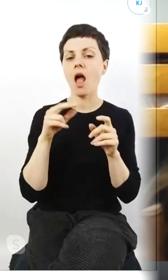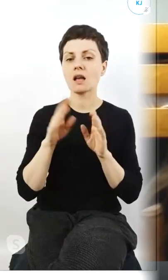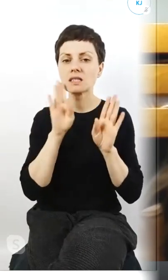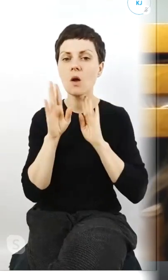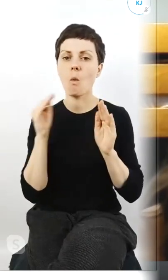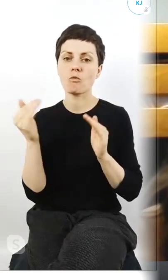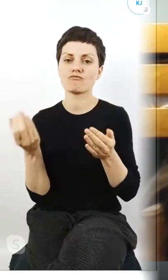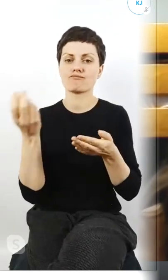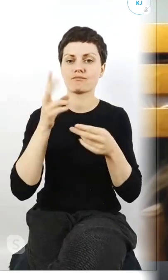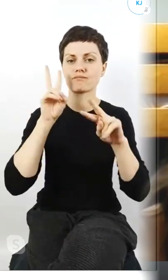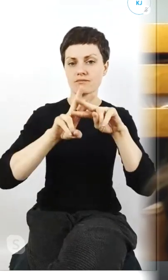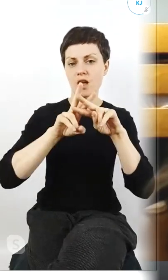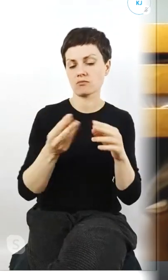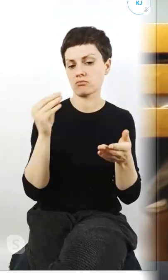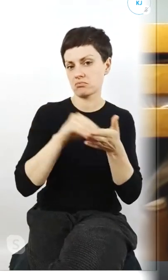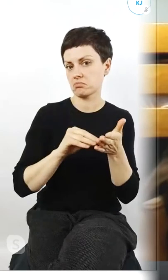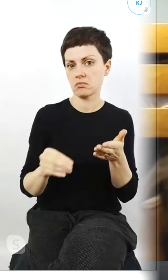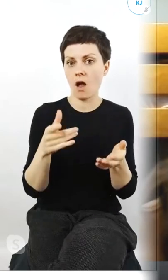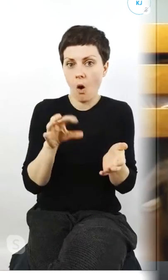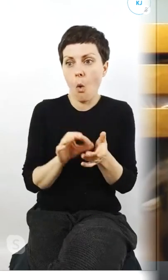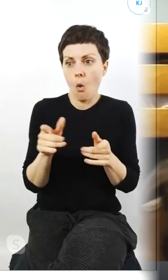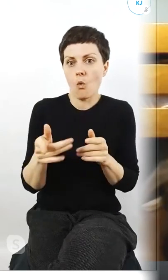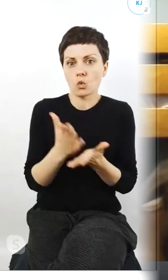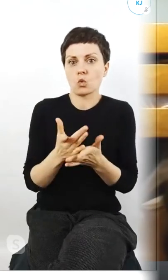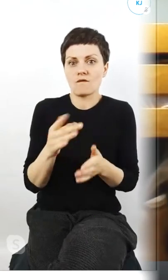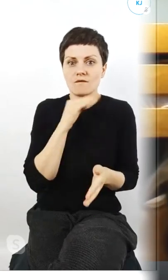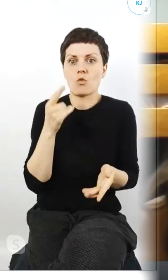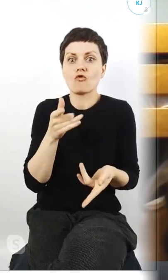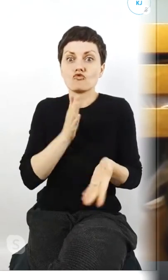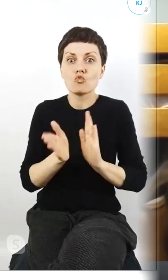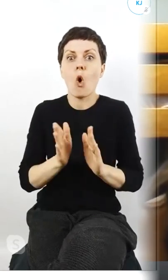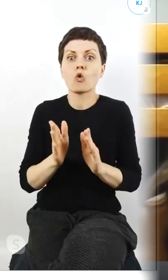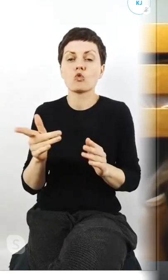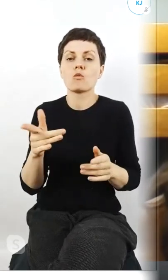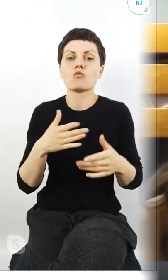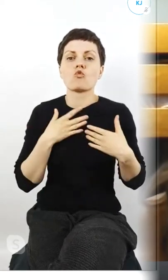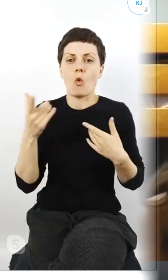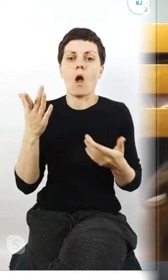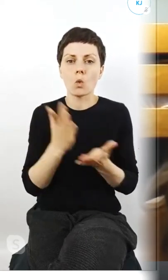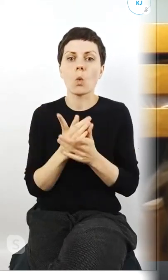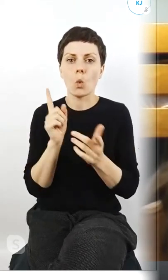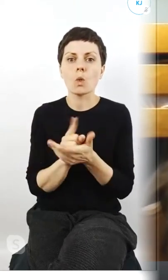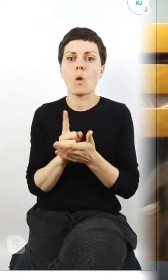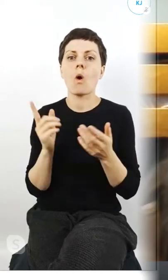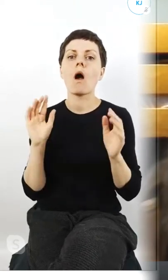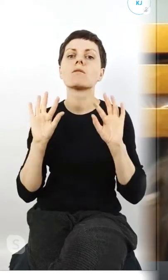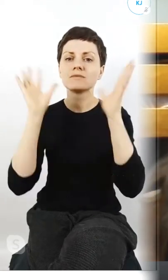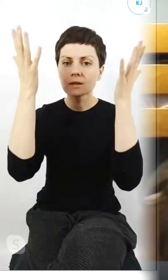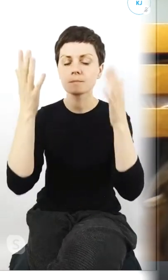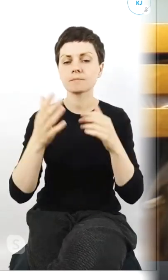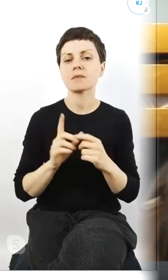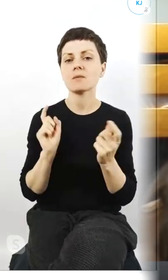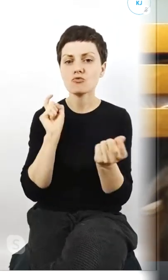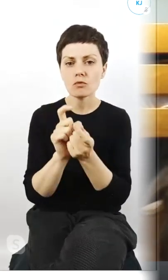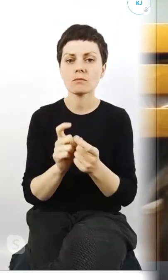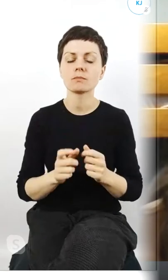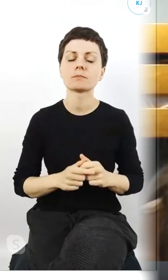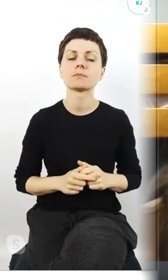hashtagu i po prostu sposób zaprotestowania był taki bardziej przystępny.